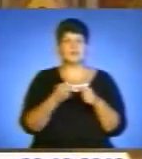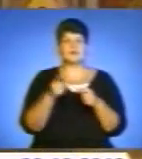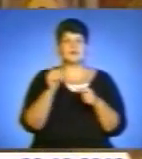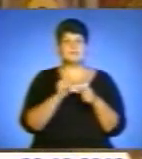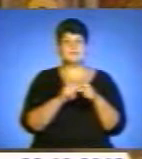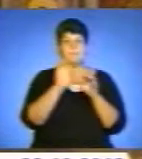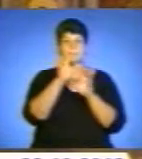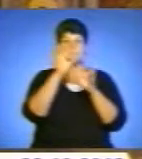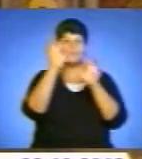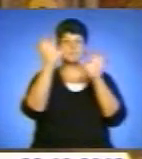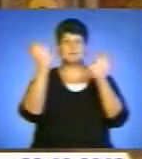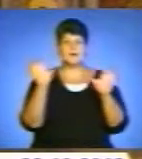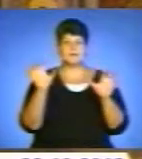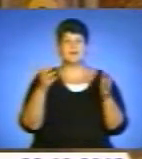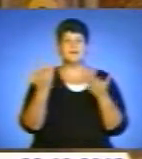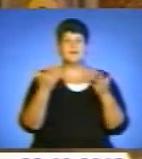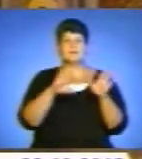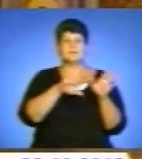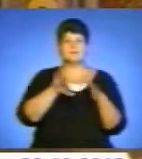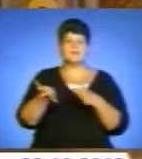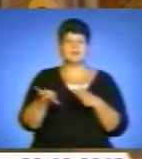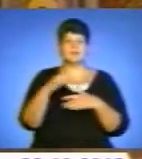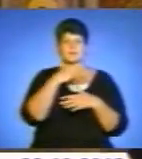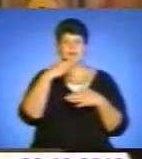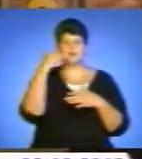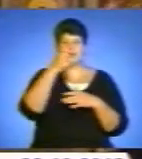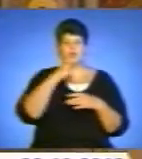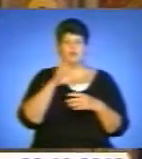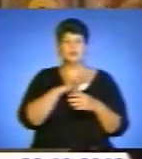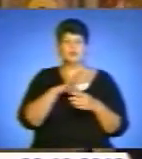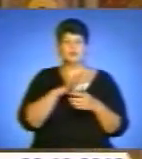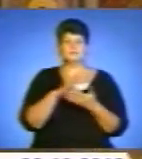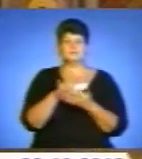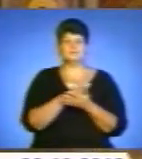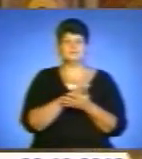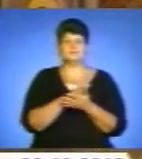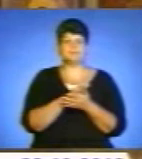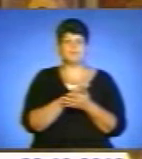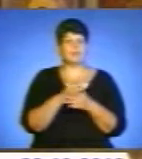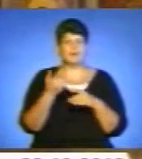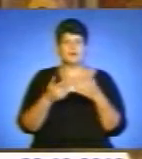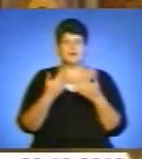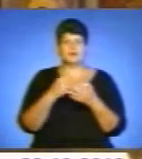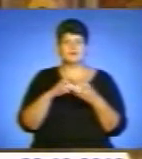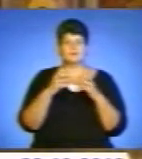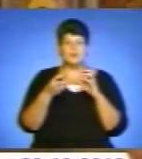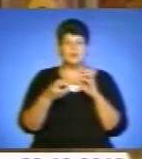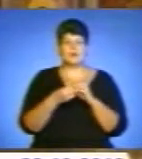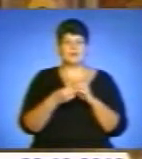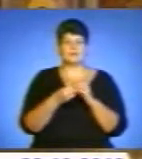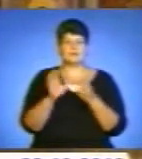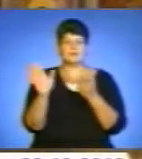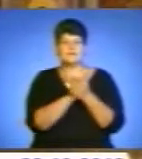які після майже півстоліття були під загрозою, бо були структурні проблеми в даху, були